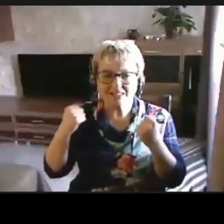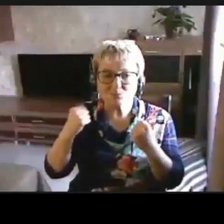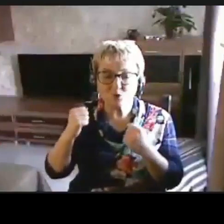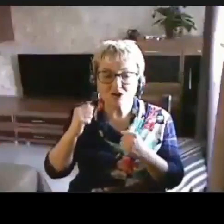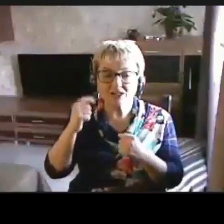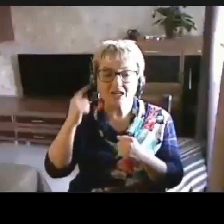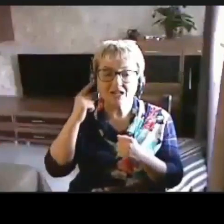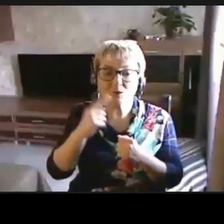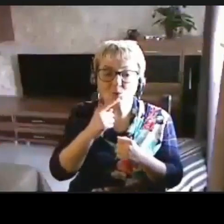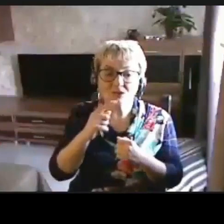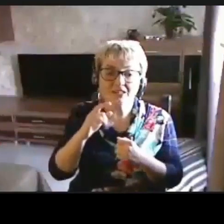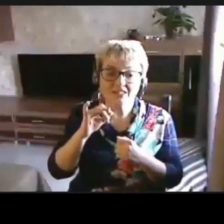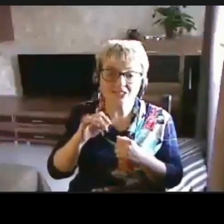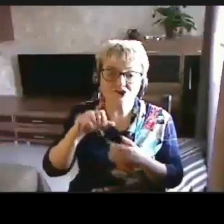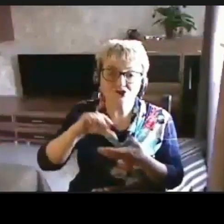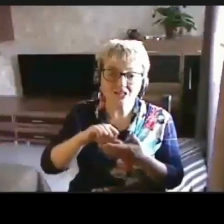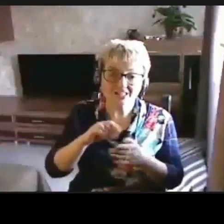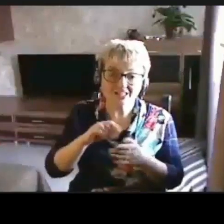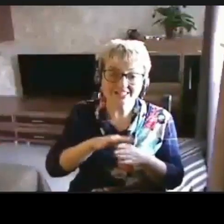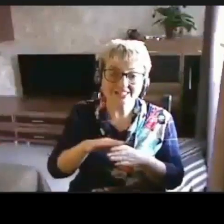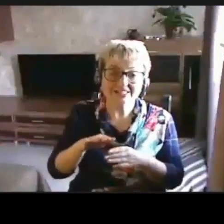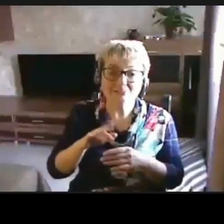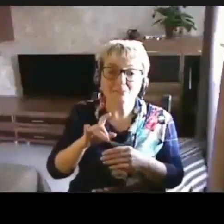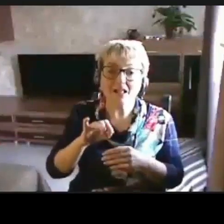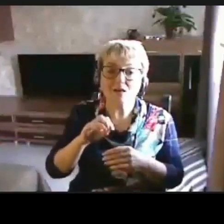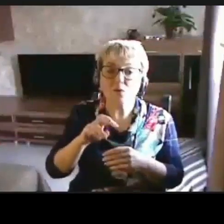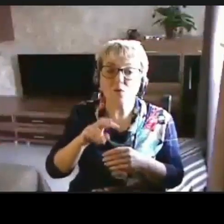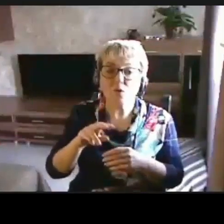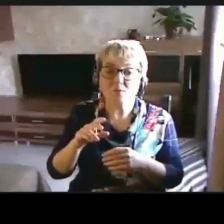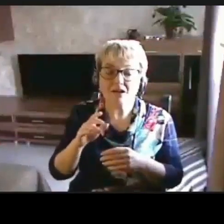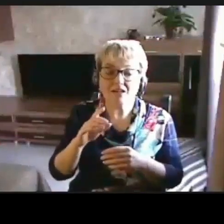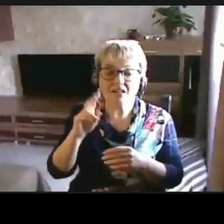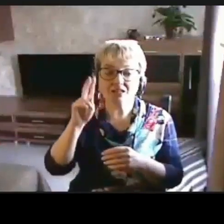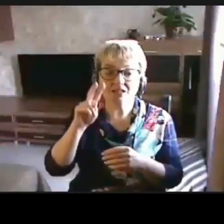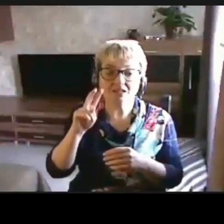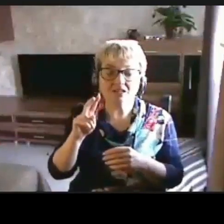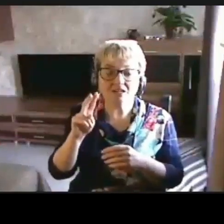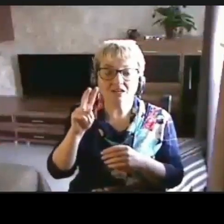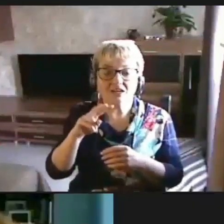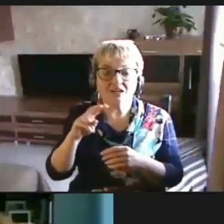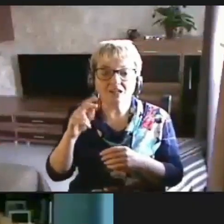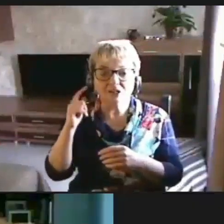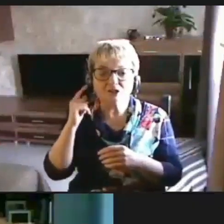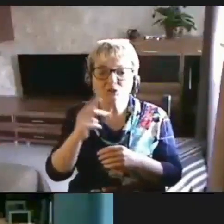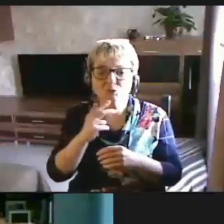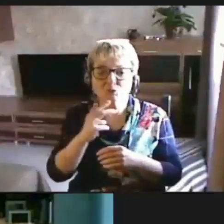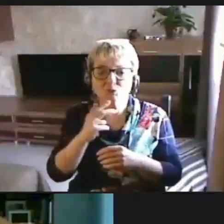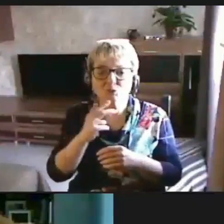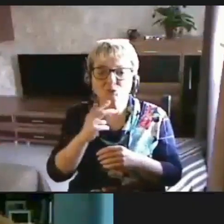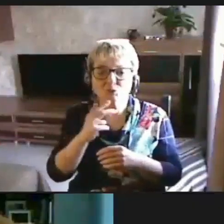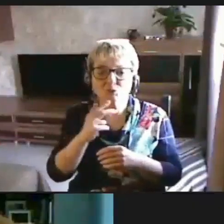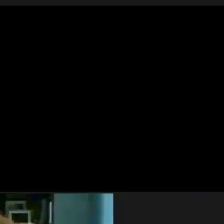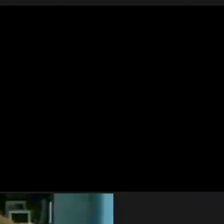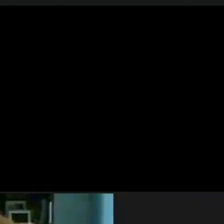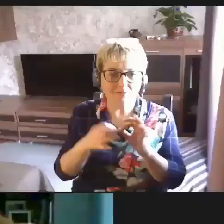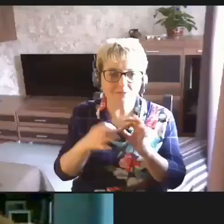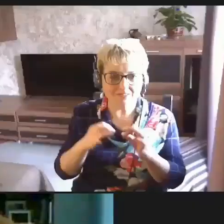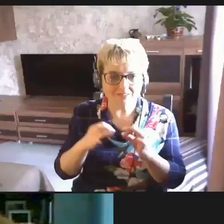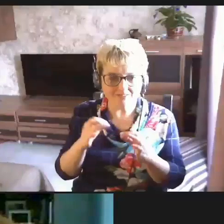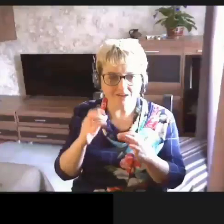Глухих и член исполкома Сордо-Олимпийского комитета Россия.